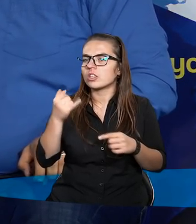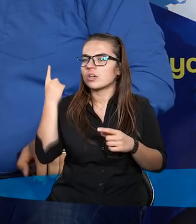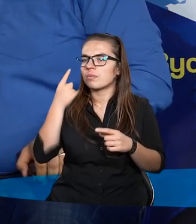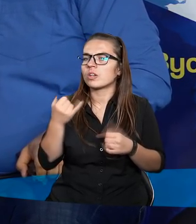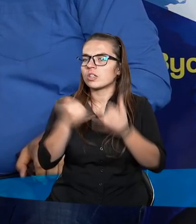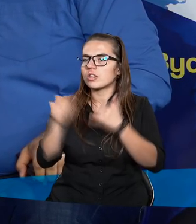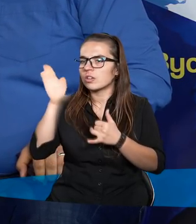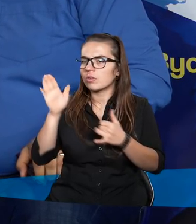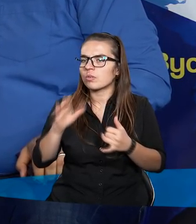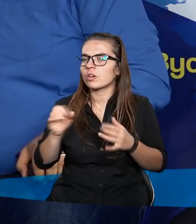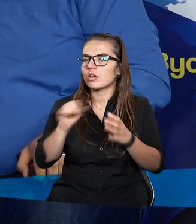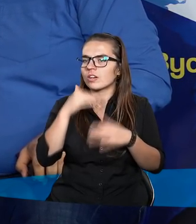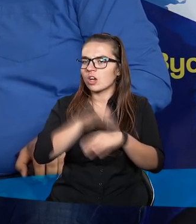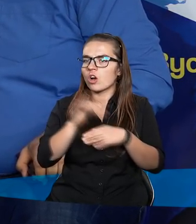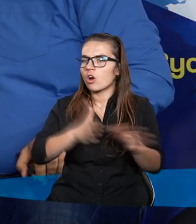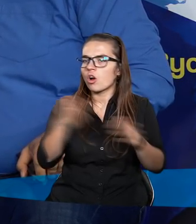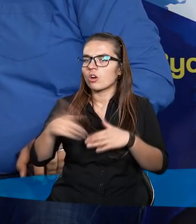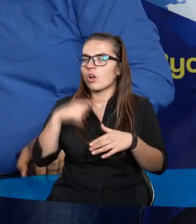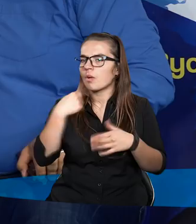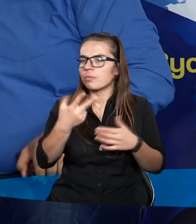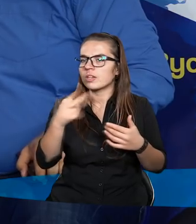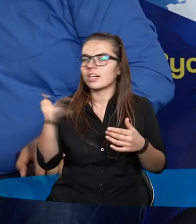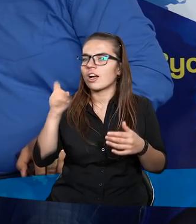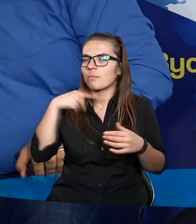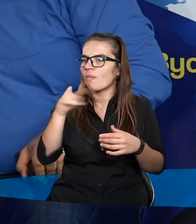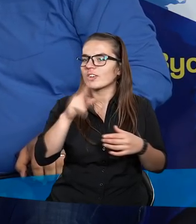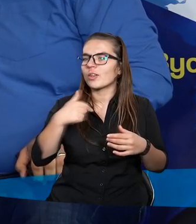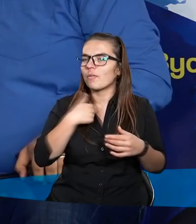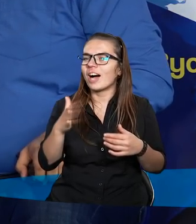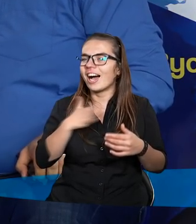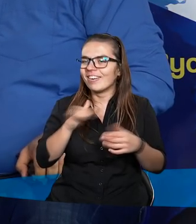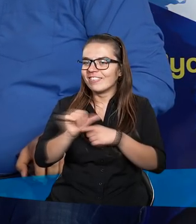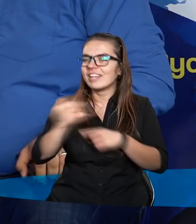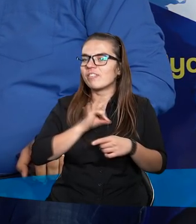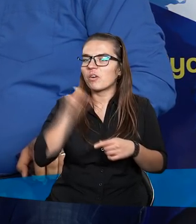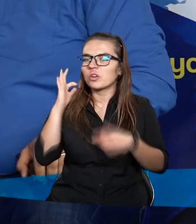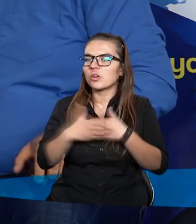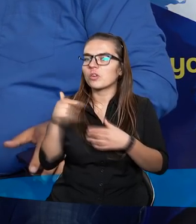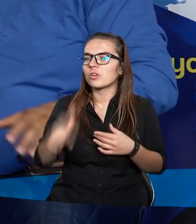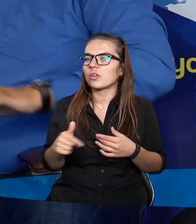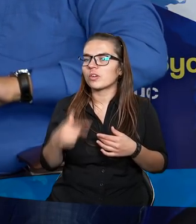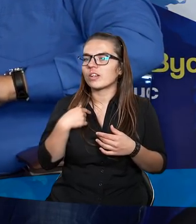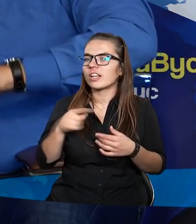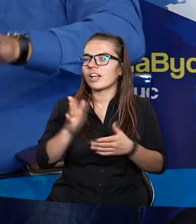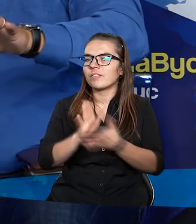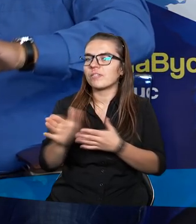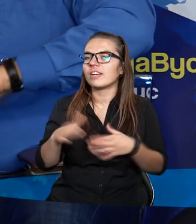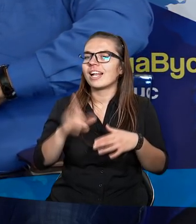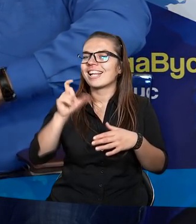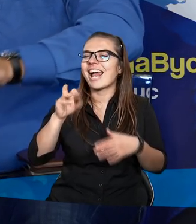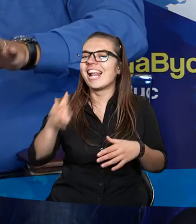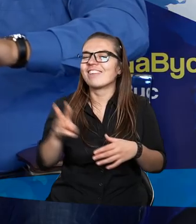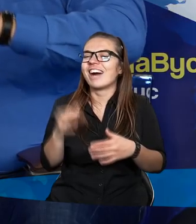mówi, jeżeli Pan Bóg do moich kolejnych urodzin nie powie mi, kto ma być moją żoną, to po prostu to